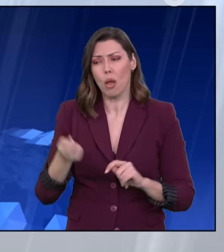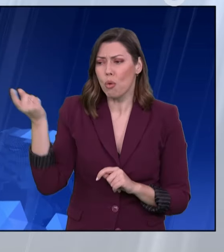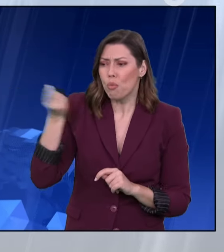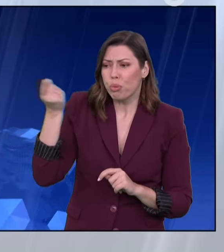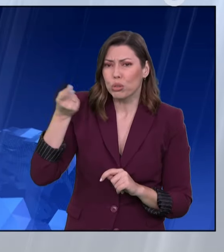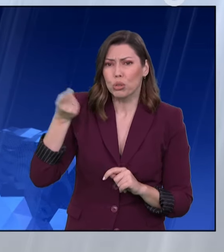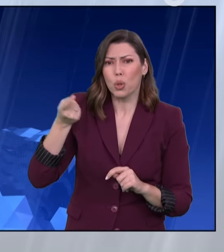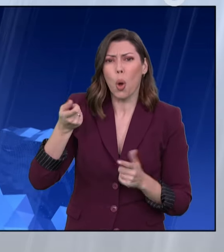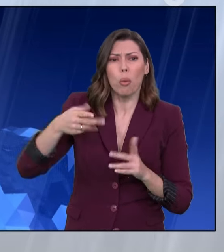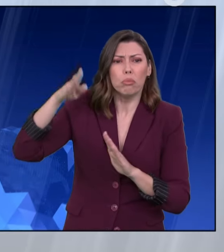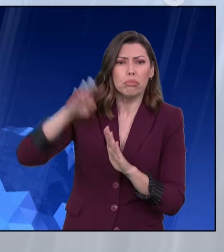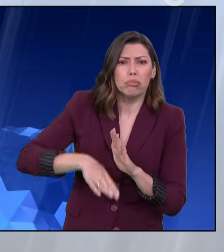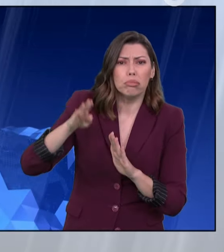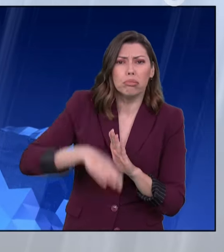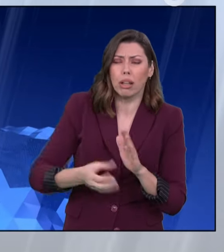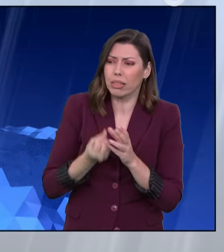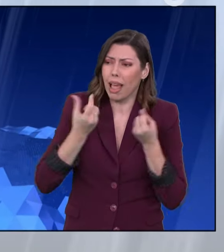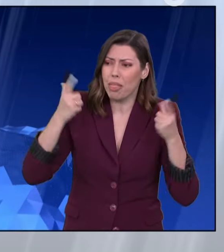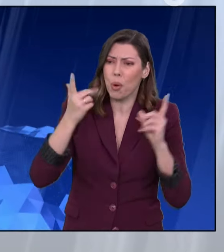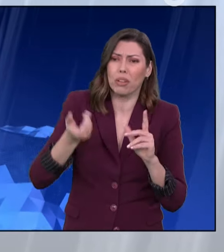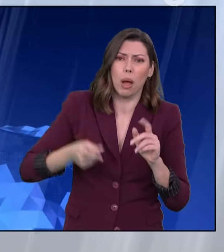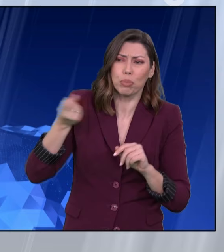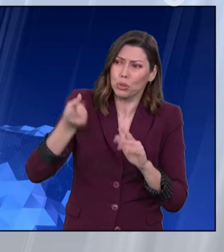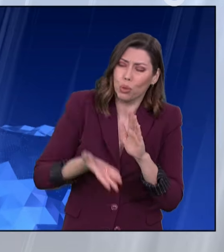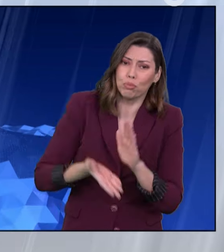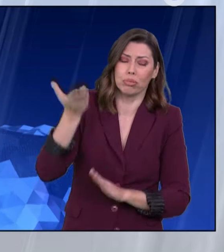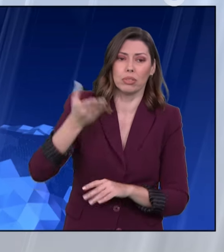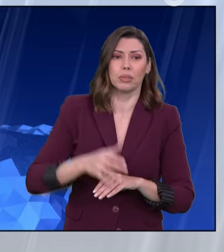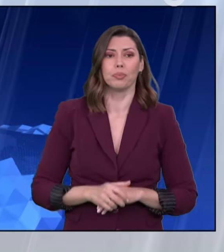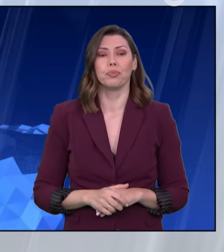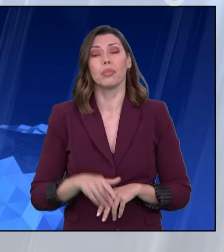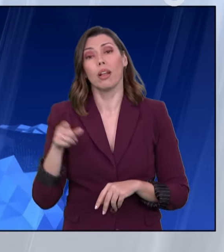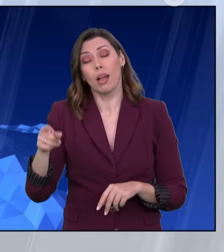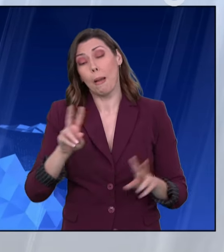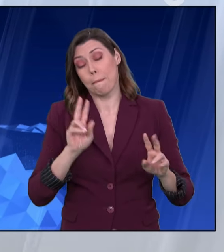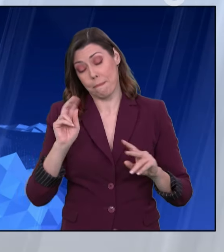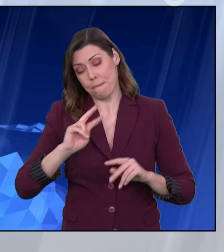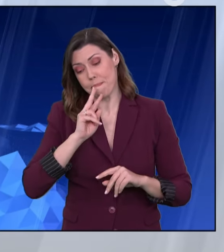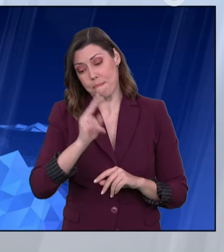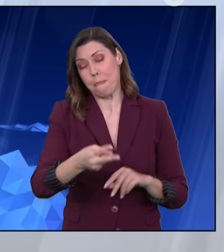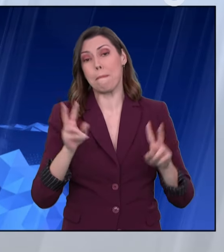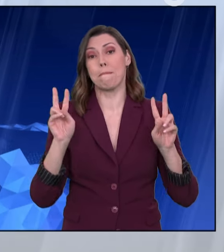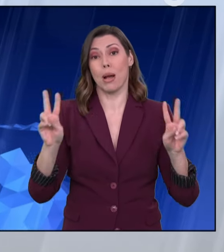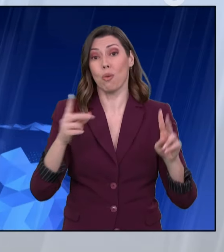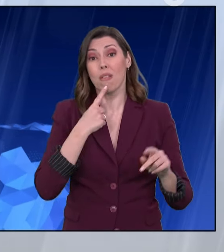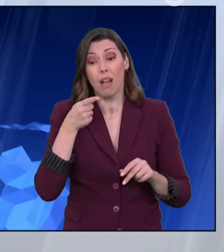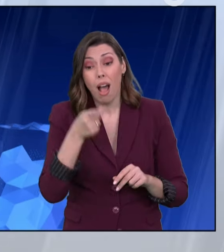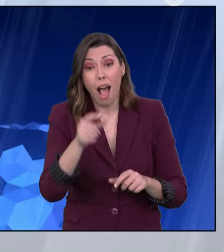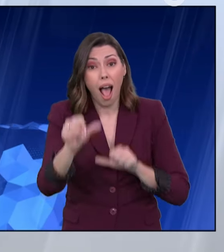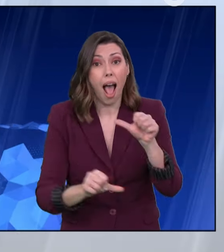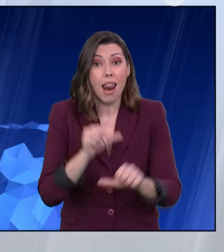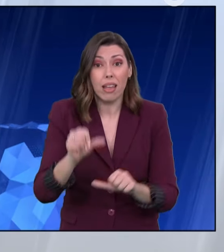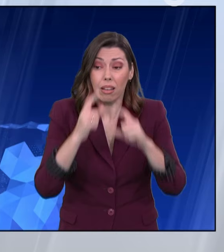στα νέα από τη Νέα Δημοκρατία. Αυτή η μεγάλη θεσμική αλλαγή δεν θα ήταν δυνατή χωρίς τη θετική ψήφο του ΠΑΣΟΚ και των άλλων κομμάτων της